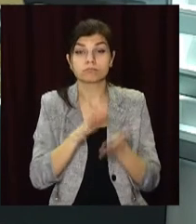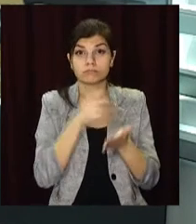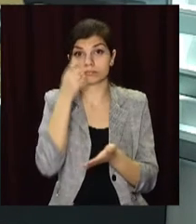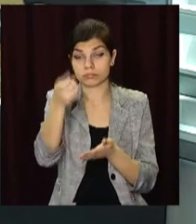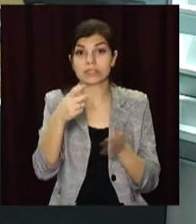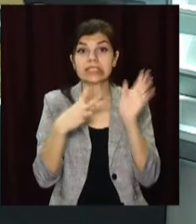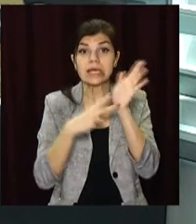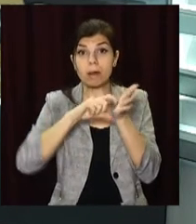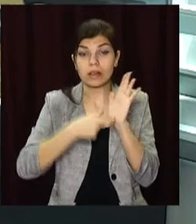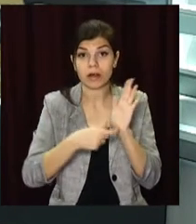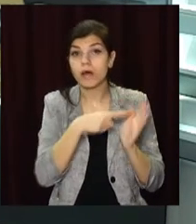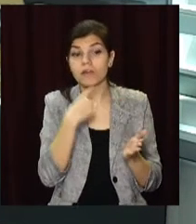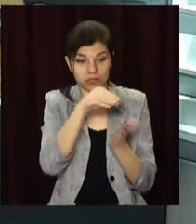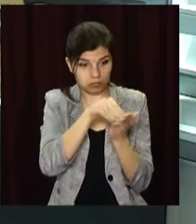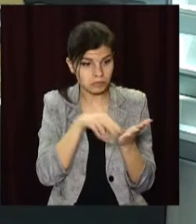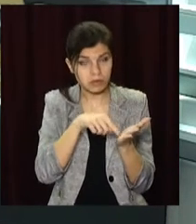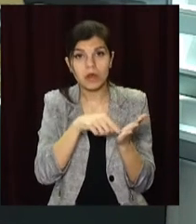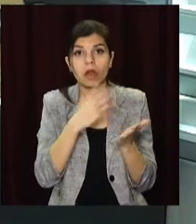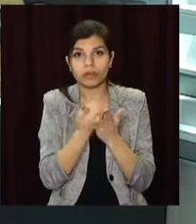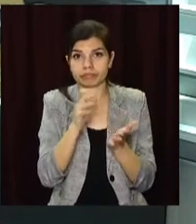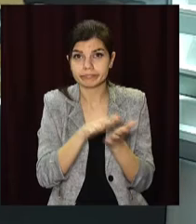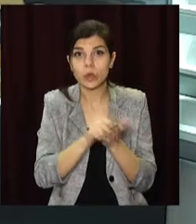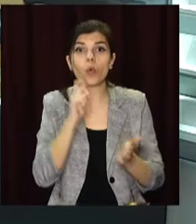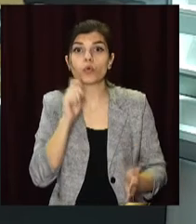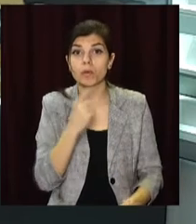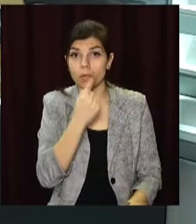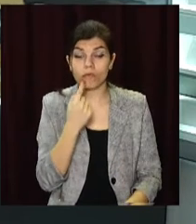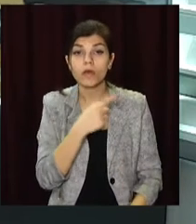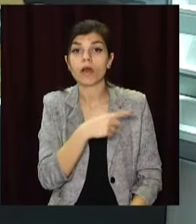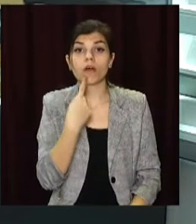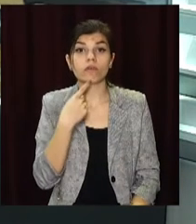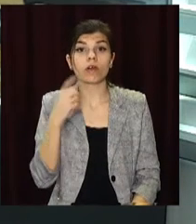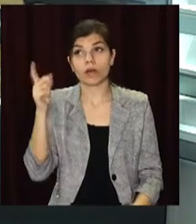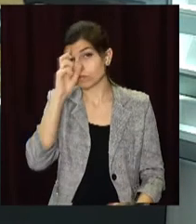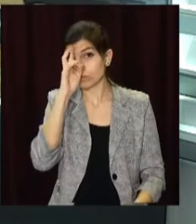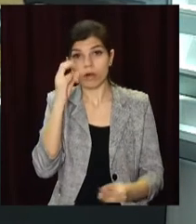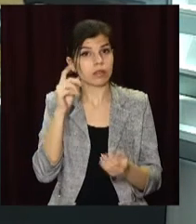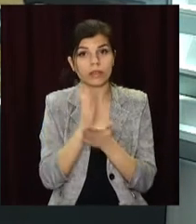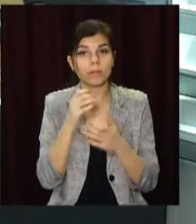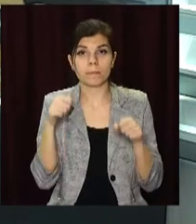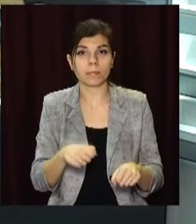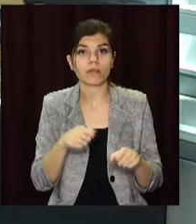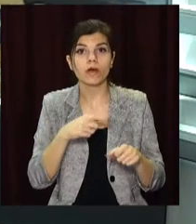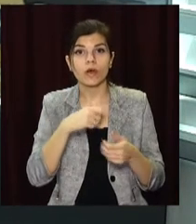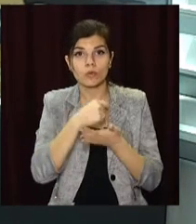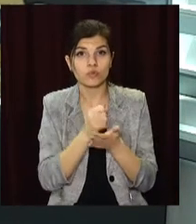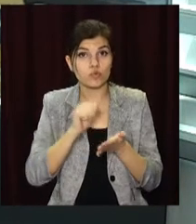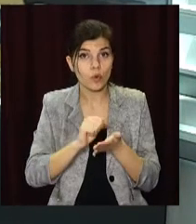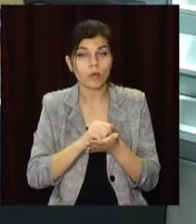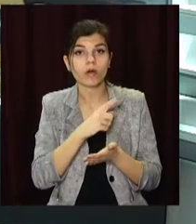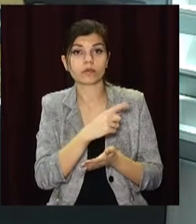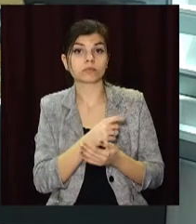стверджує, новий правопис спотворює українську. Більше того, за її словами, уряд не мав права погоджувати документ. Адже це поза його